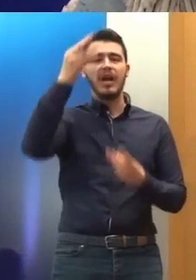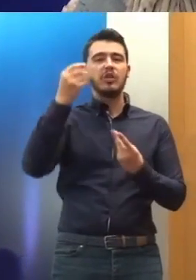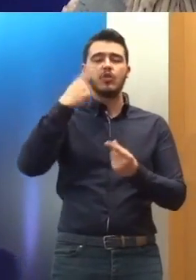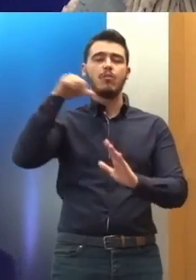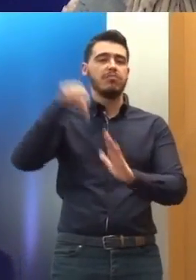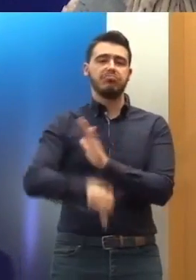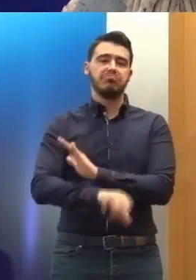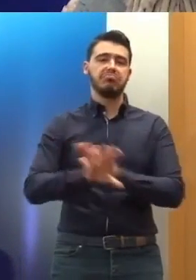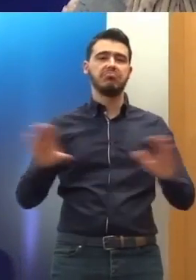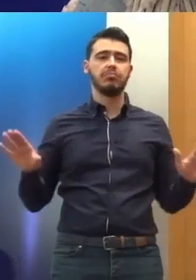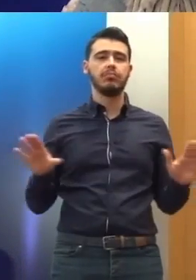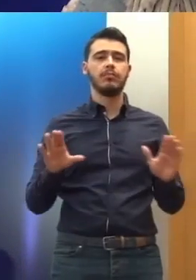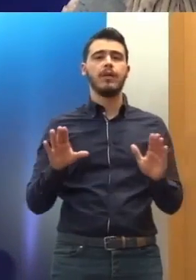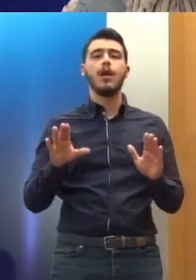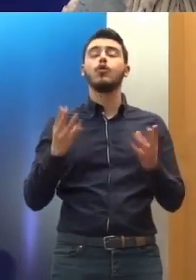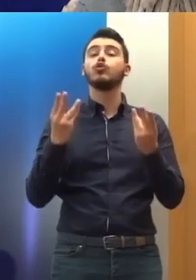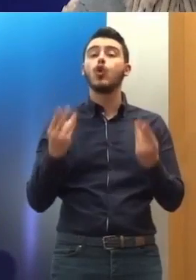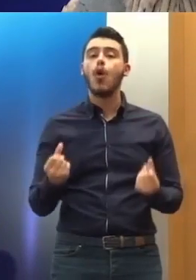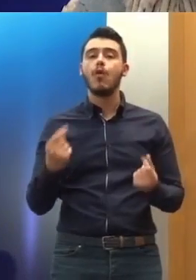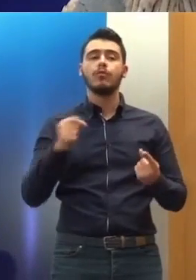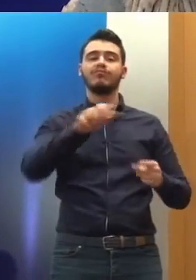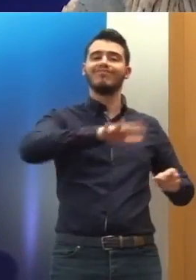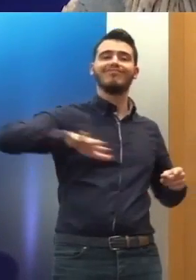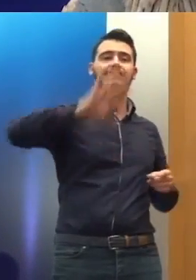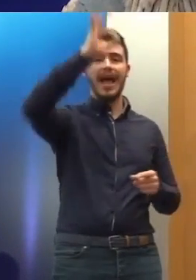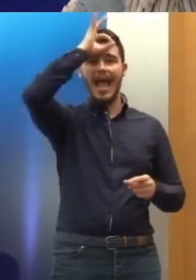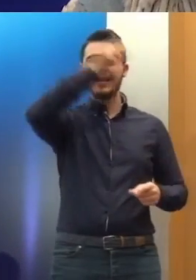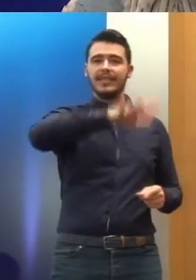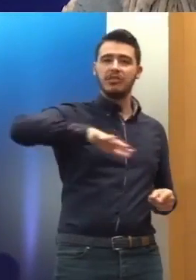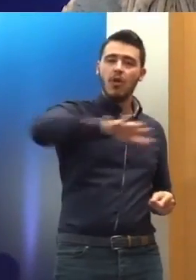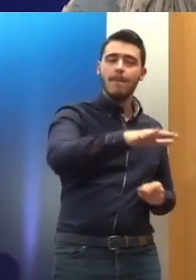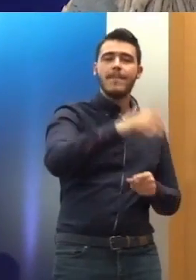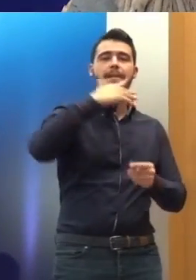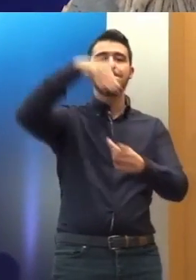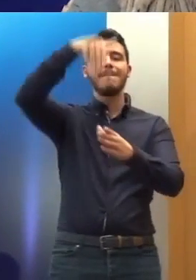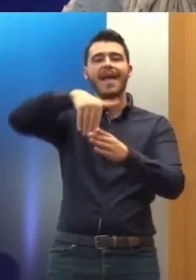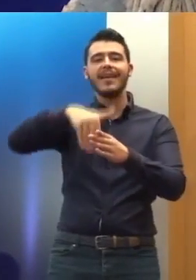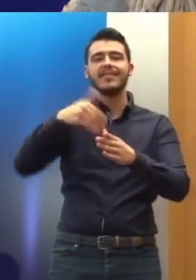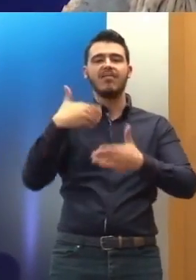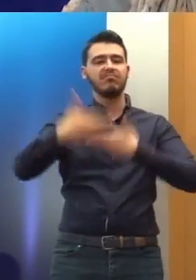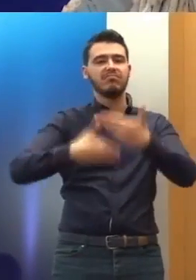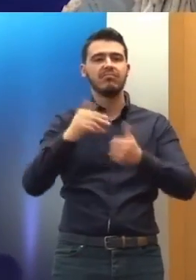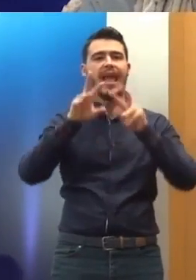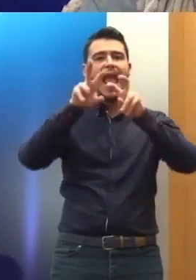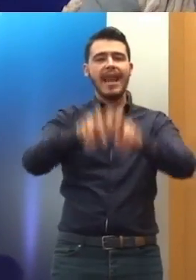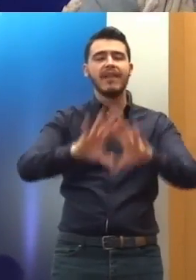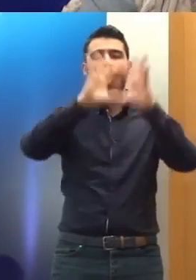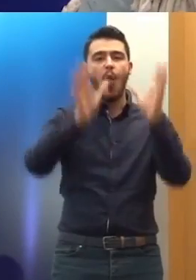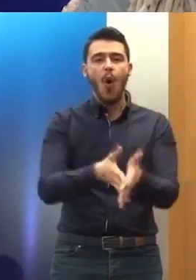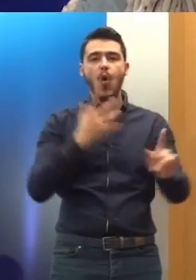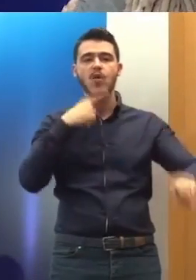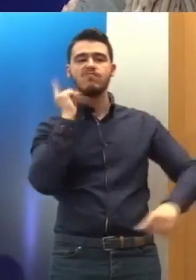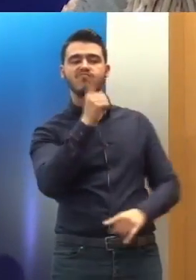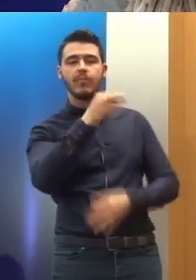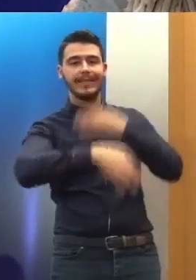Επικρίνεται ο τρόπος με τον οποίο διεξάγονται οι αστυνομικές εσωτερικές διαδικασίες έρευνας Και επισημένονται οι